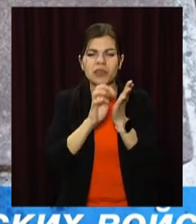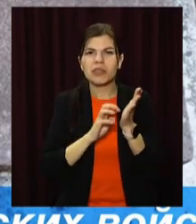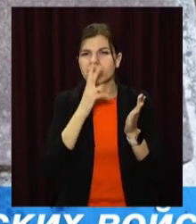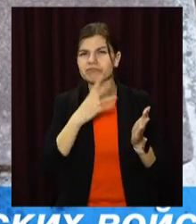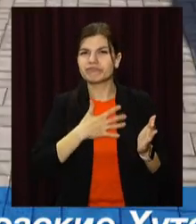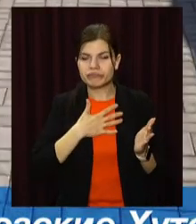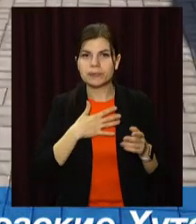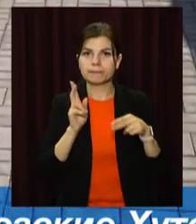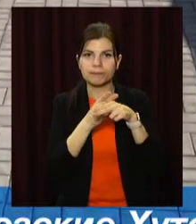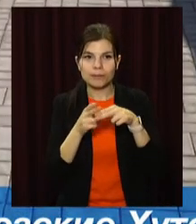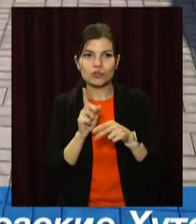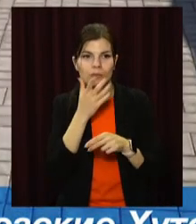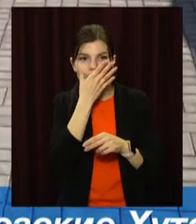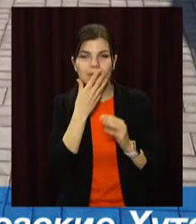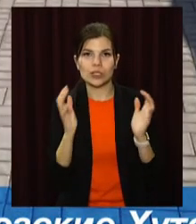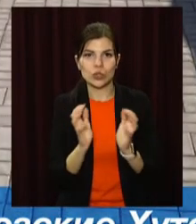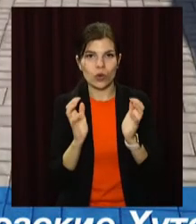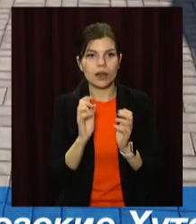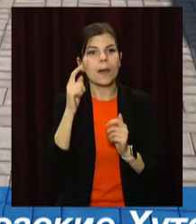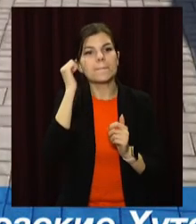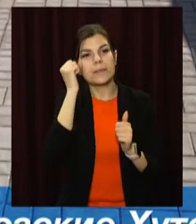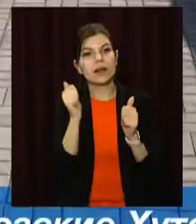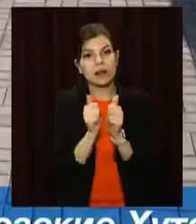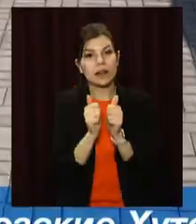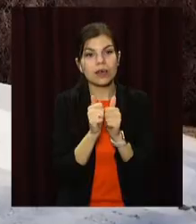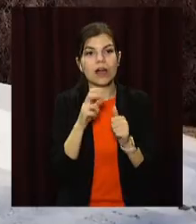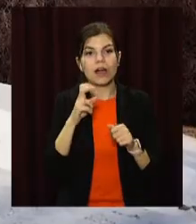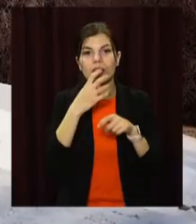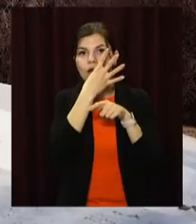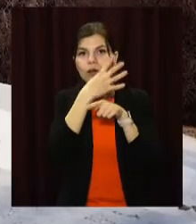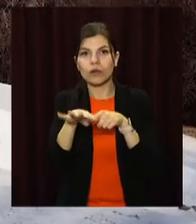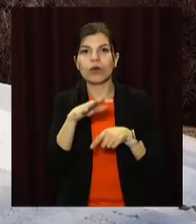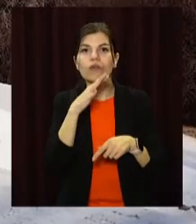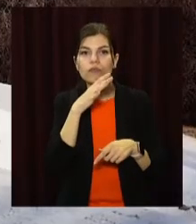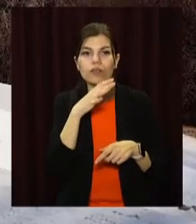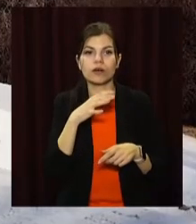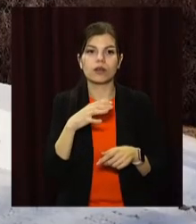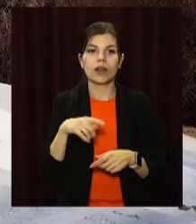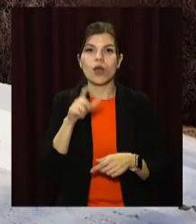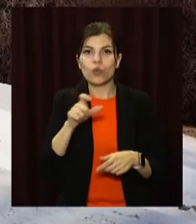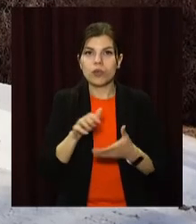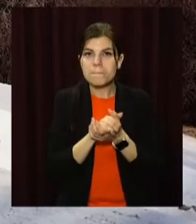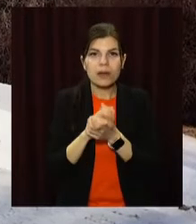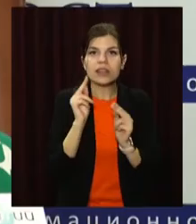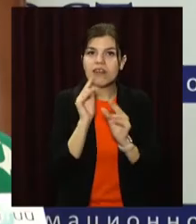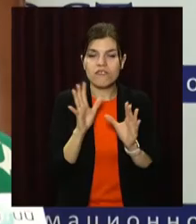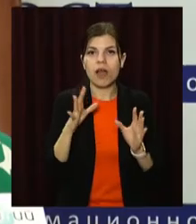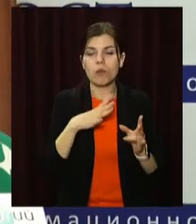Покрові, а також порядкували територію поблизу пам'ятника, розстріляним під час окупації мирним жителям у Дніпрі.